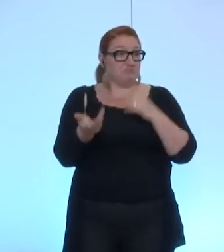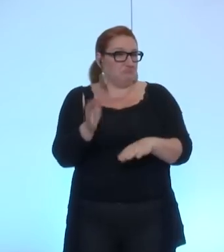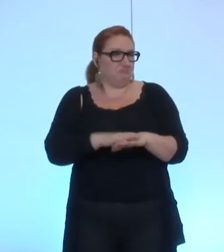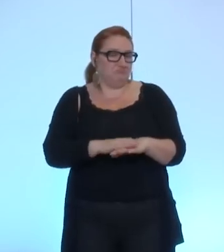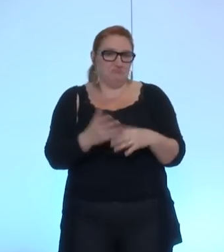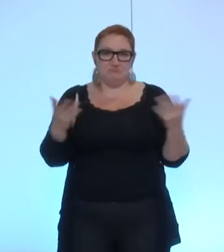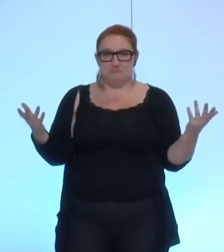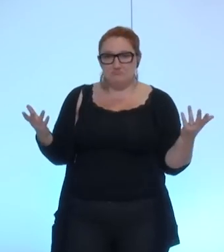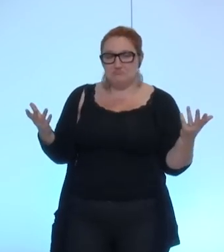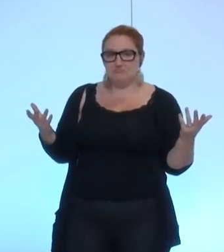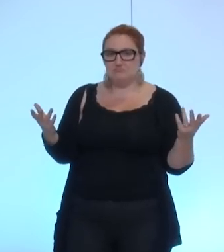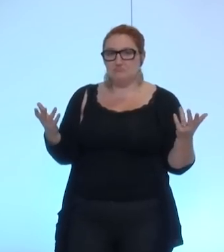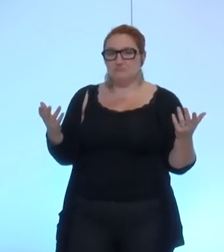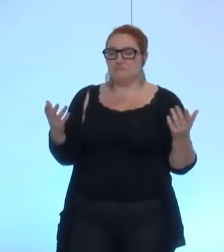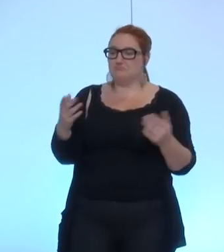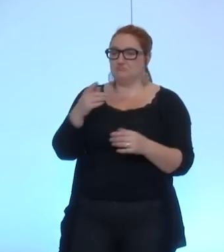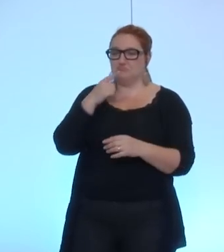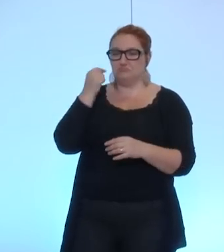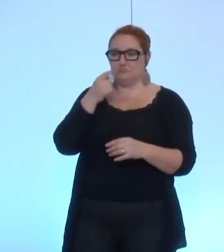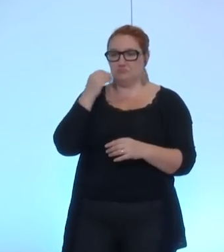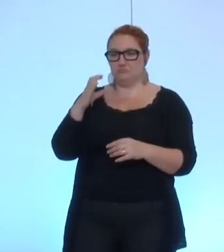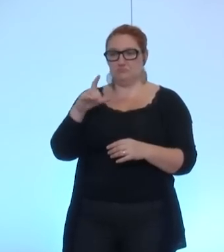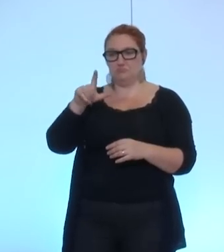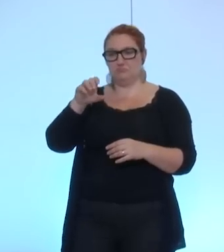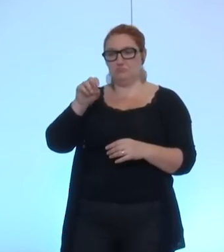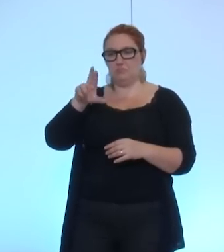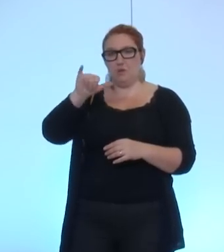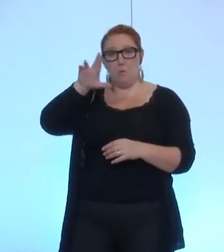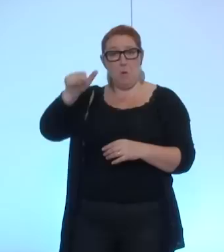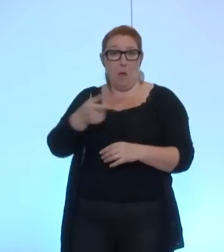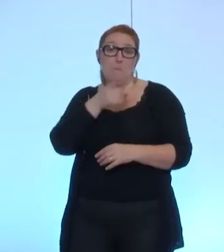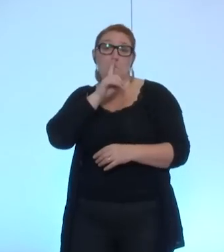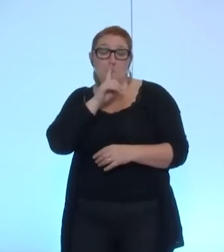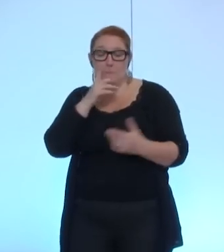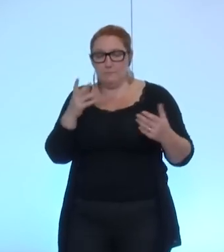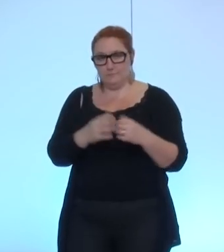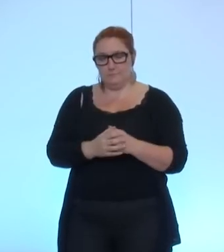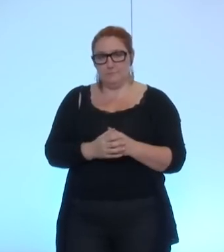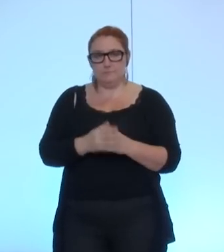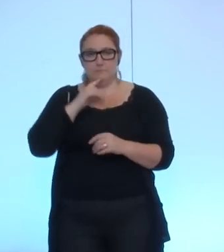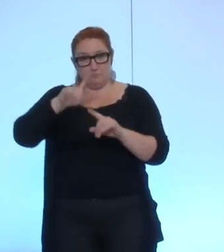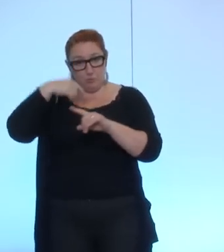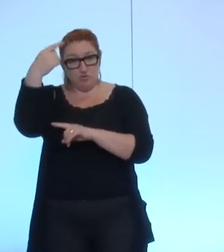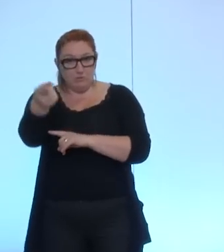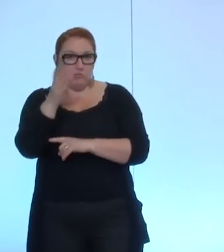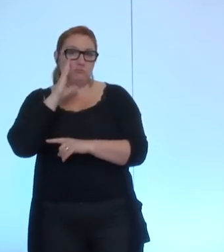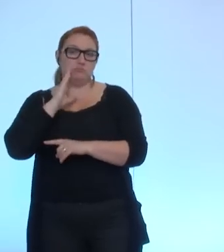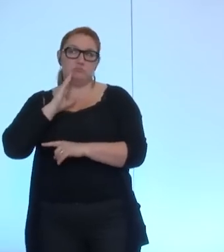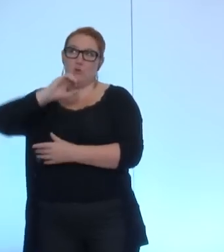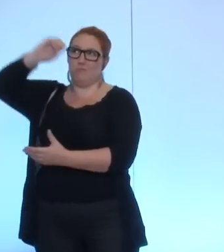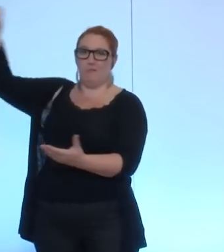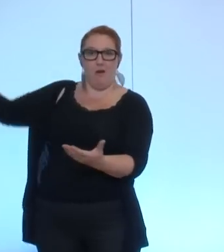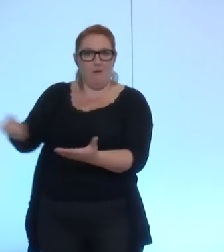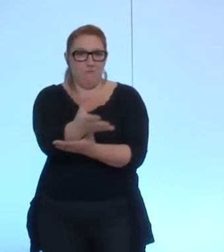dans l'intervention de Pascal Clouer cette dimension-là. donc, je demanderais que pour les prochains, on puisse